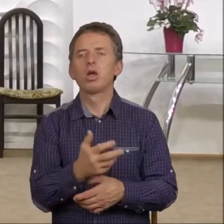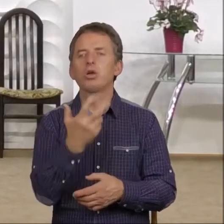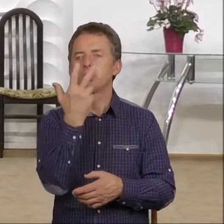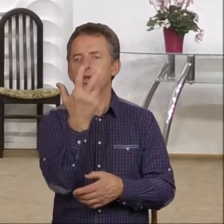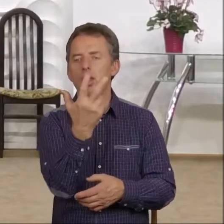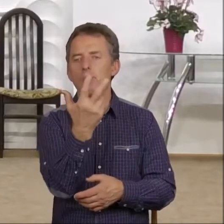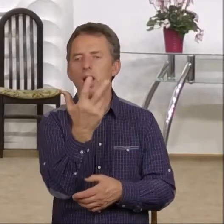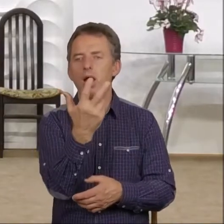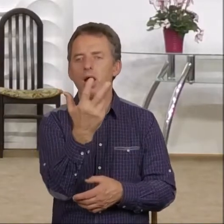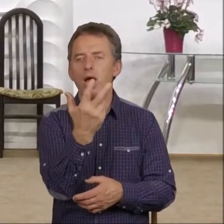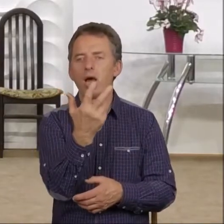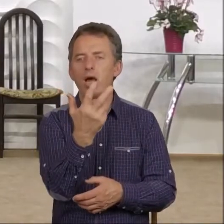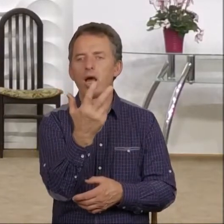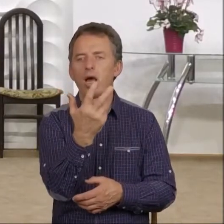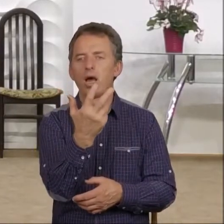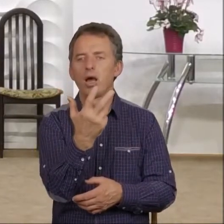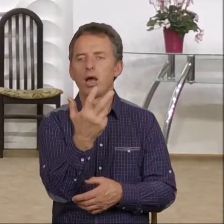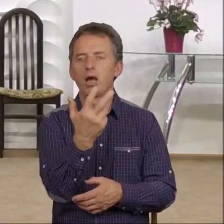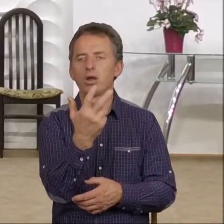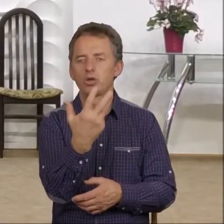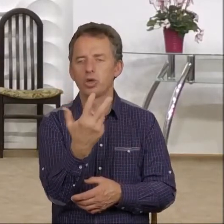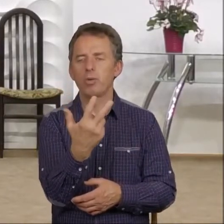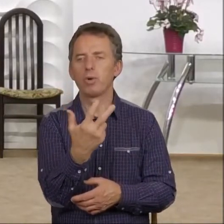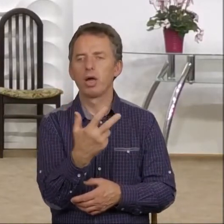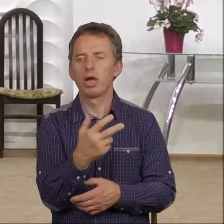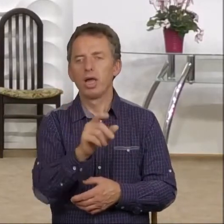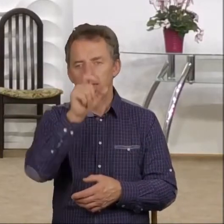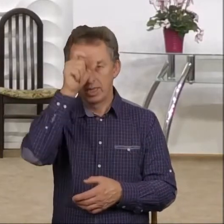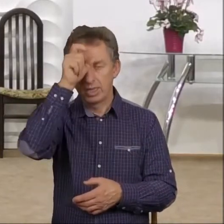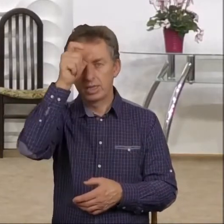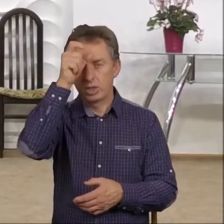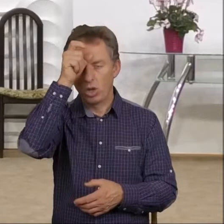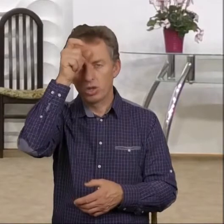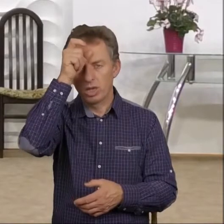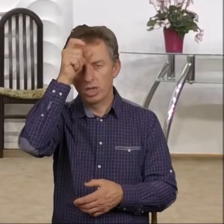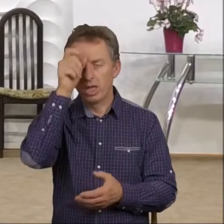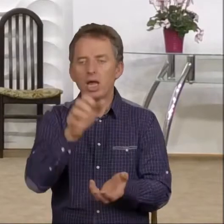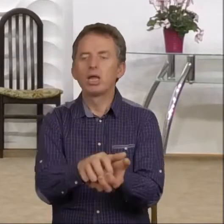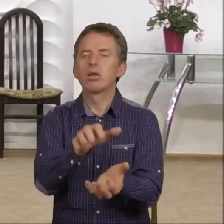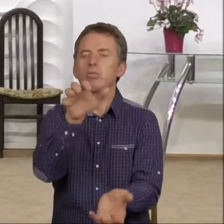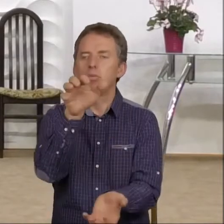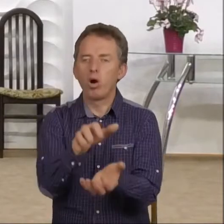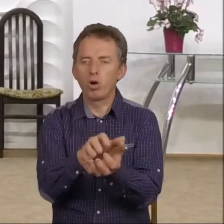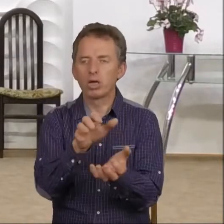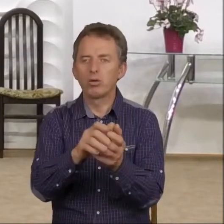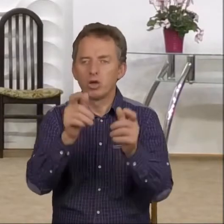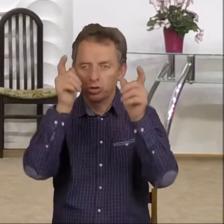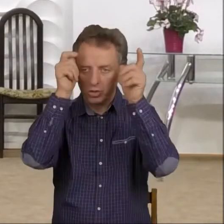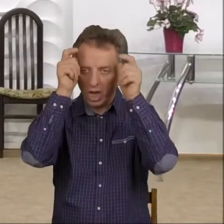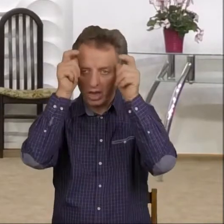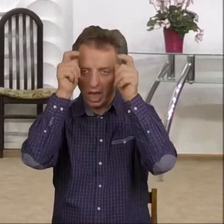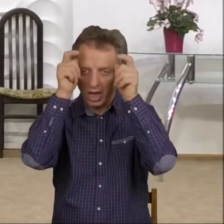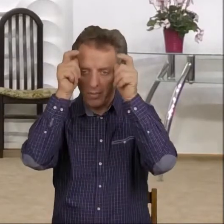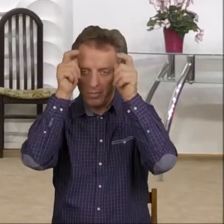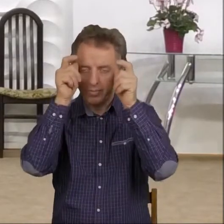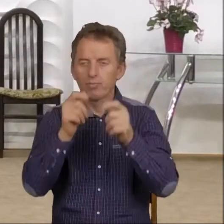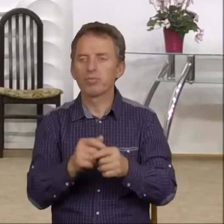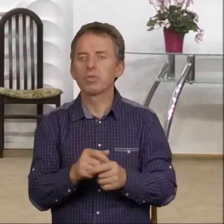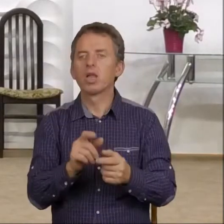istotami. Smokiem, czyli szatanem i